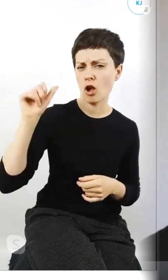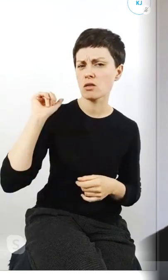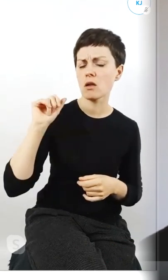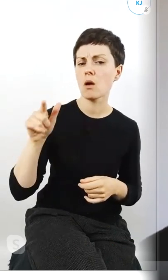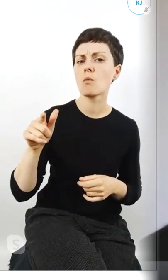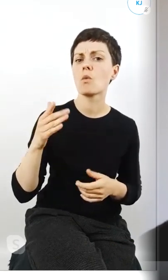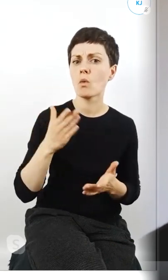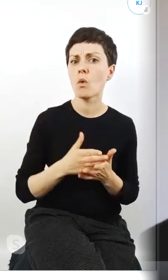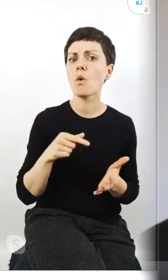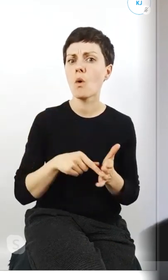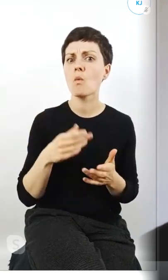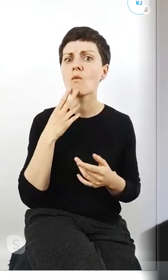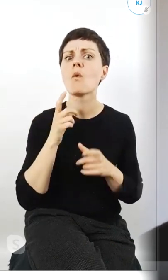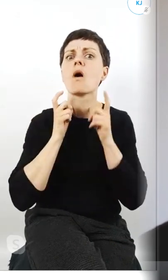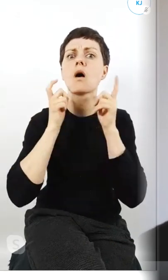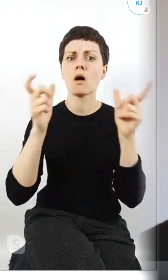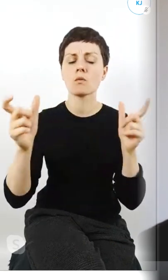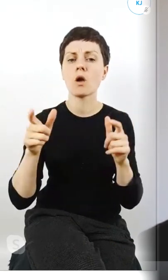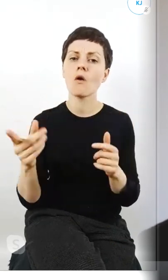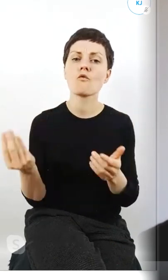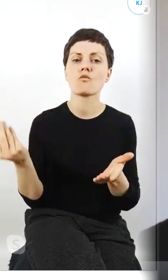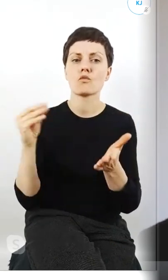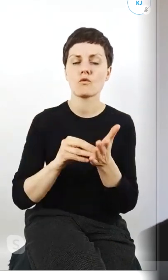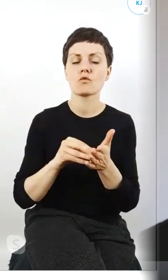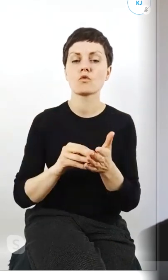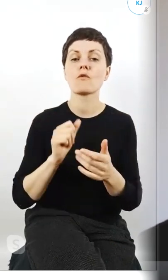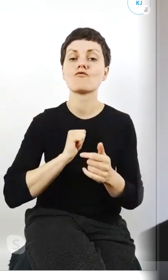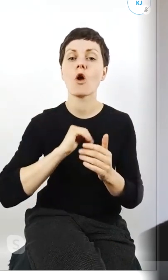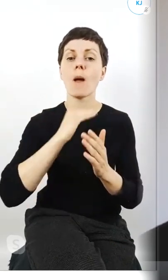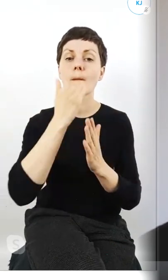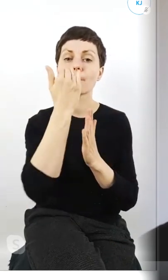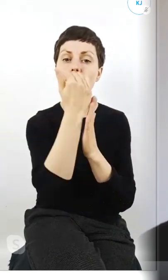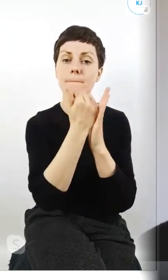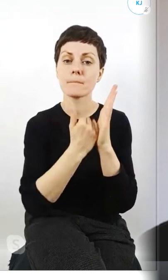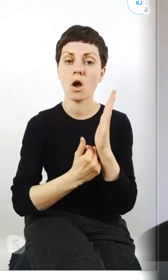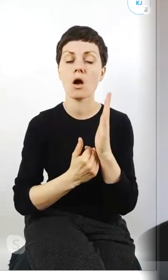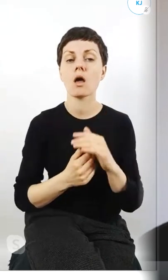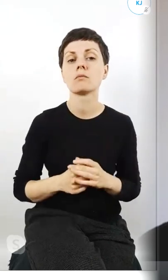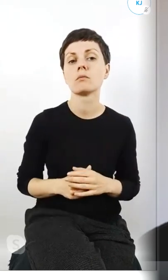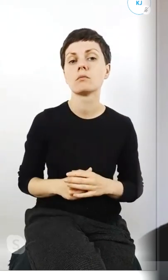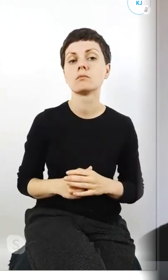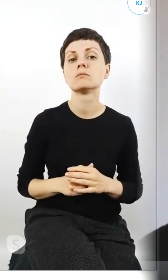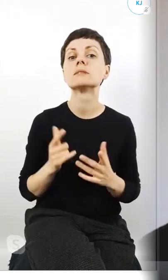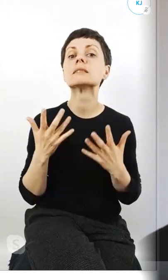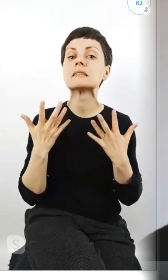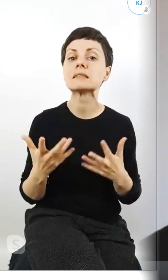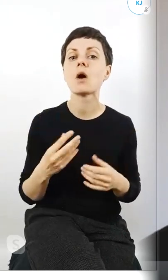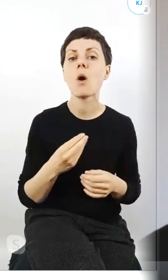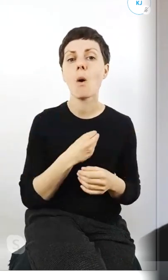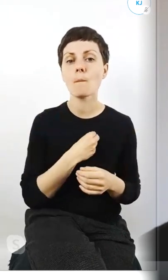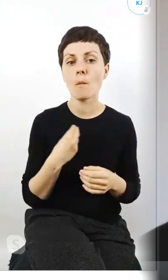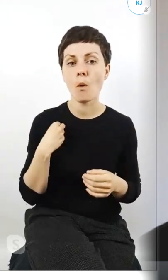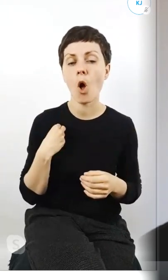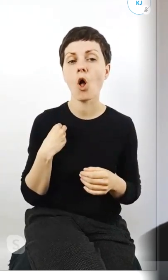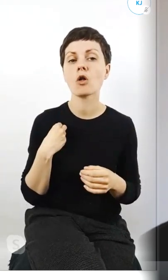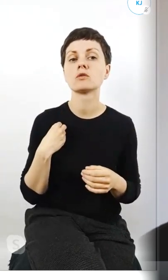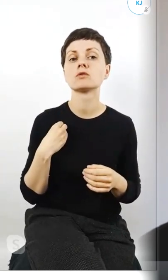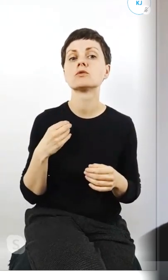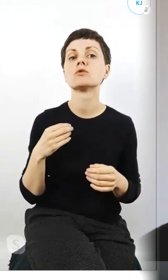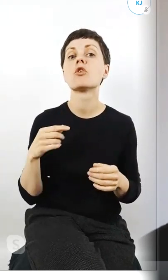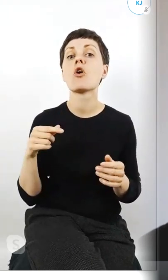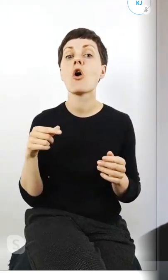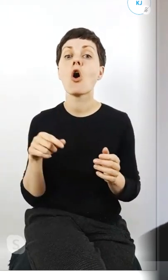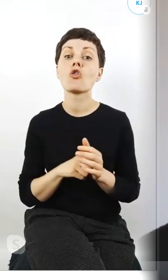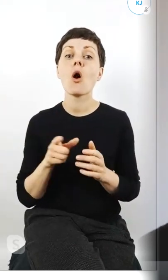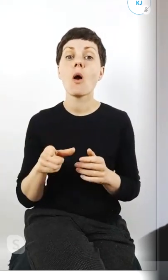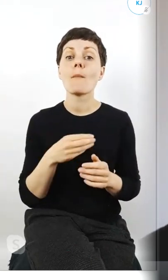właśnie do tego apelu i wprowadziła w swoim programem wyborczym że chcą Polski bez węgla do 2035